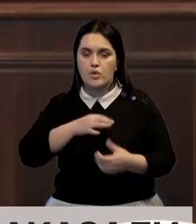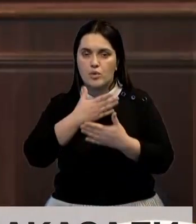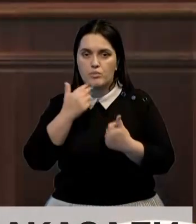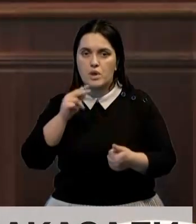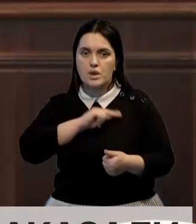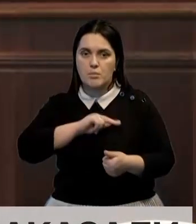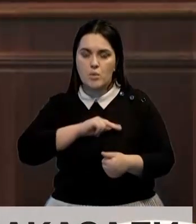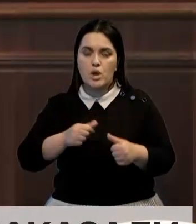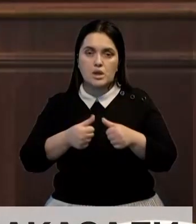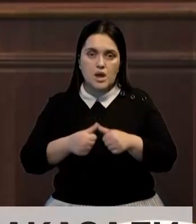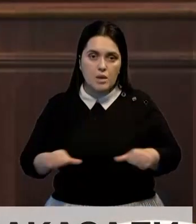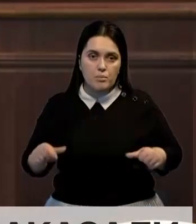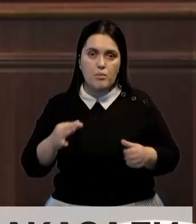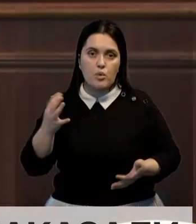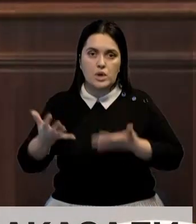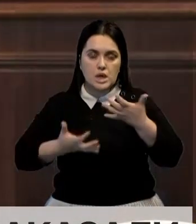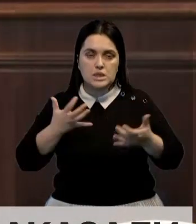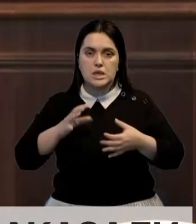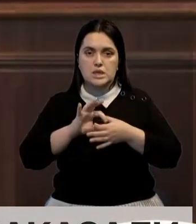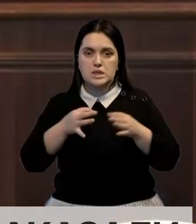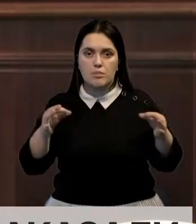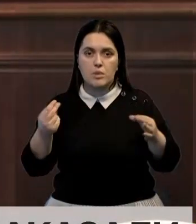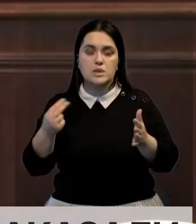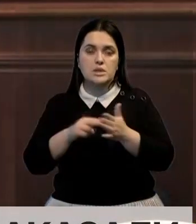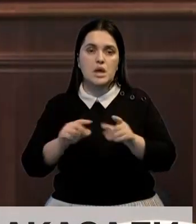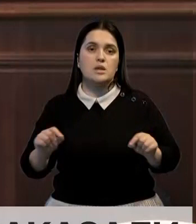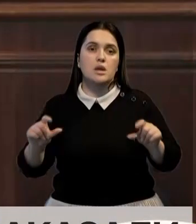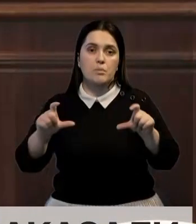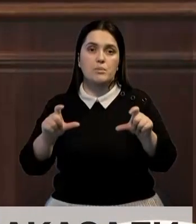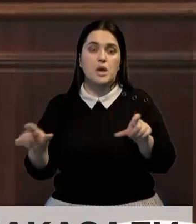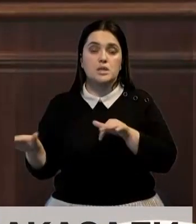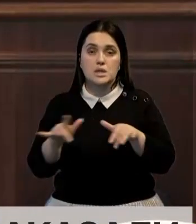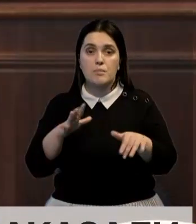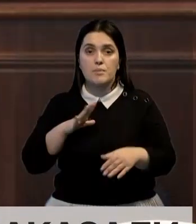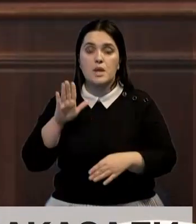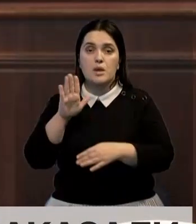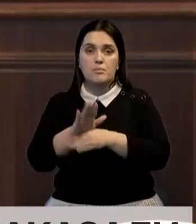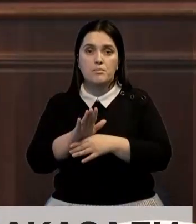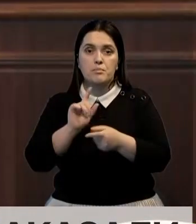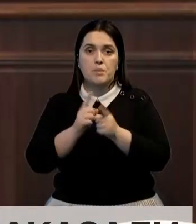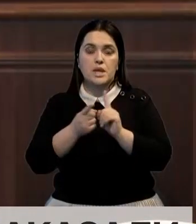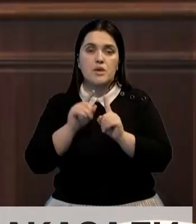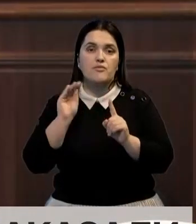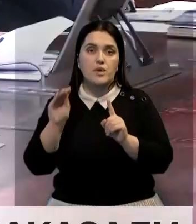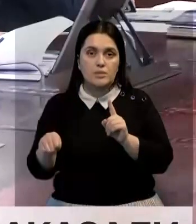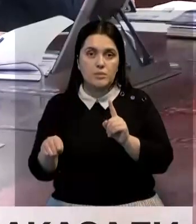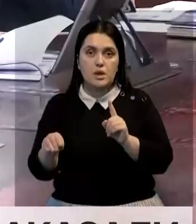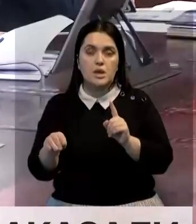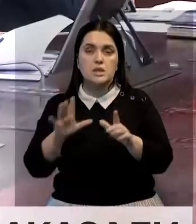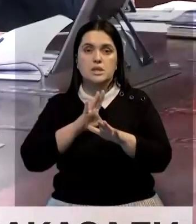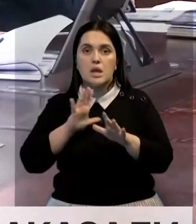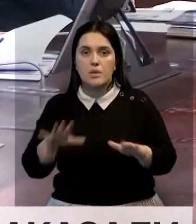работы региональных комиссий по расследованию цепочек ценообразования, деятельность которых было поручено переформатировать. И не проведена